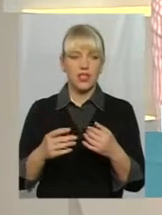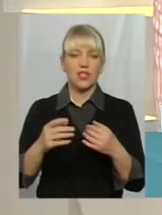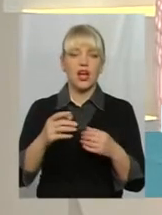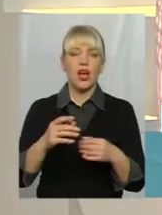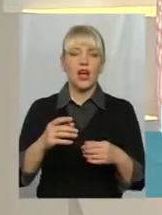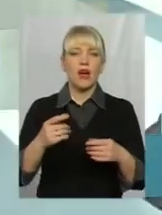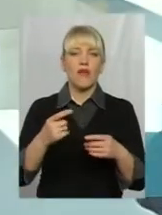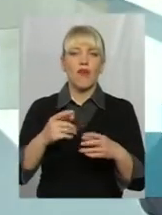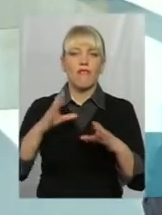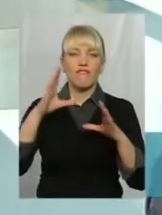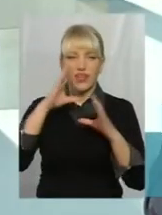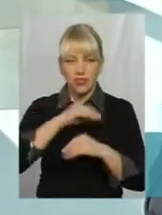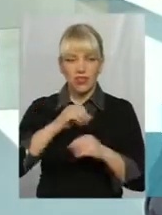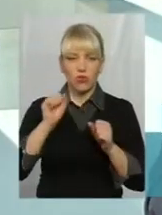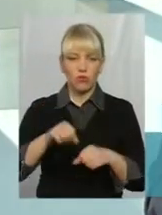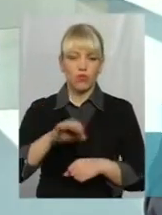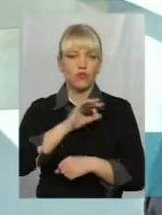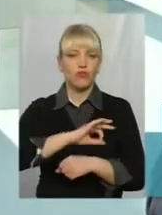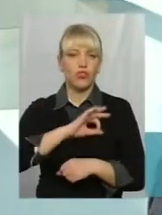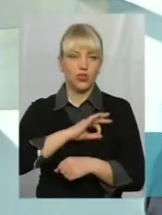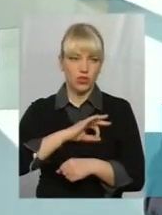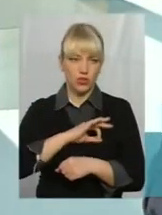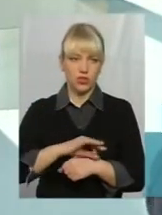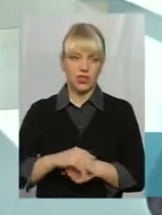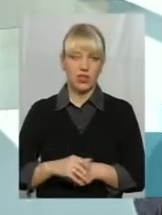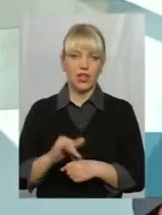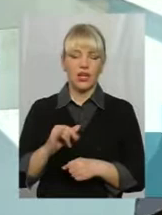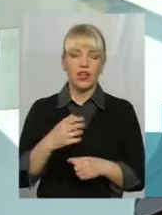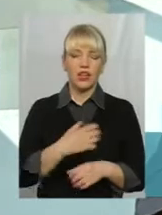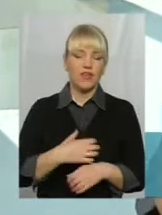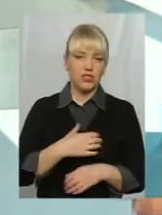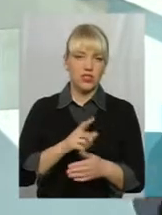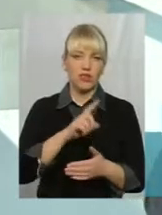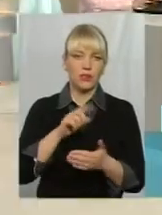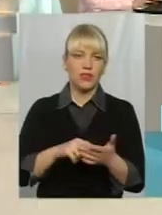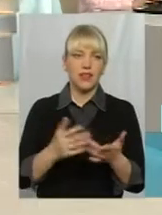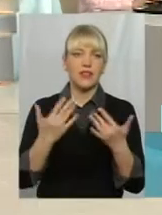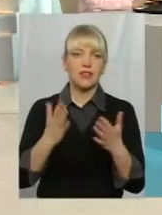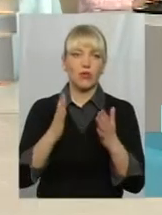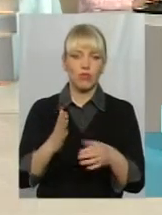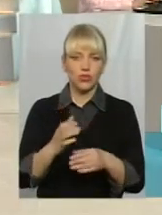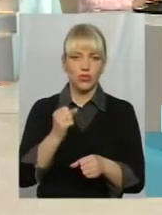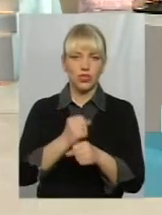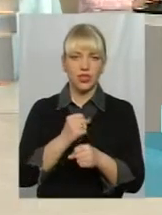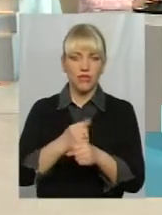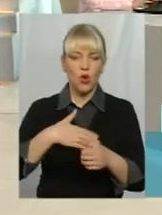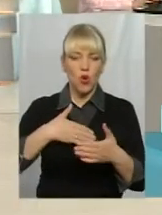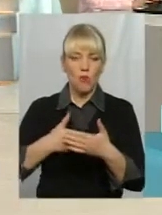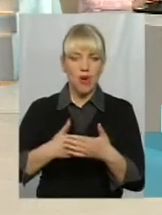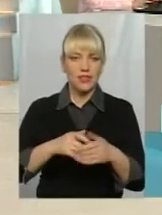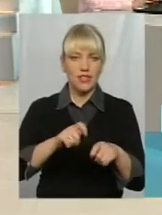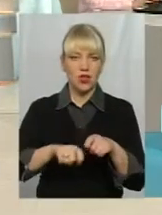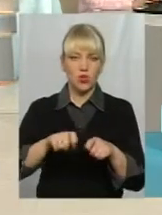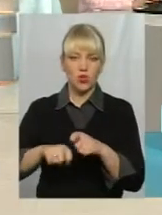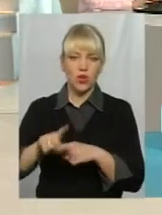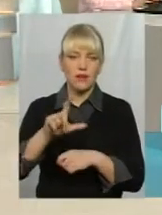наскільки ефективно вони зможуть її використати. І дуже важливе питання, а наскільки буде дієвим громадський контроль за